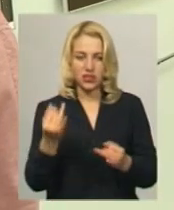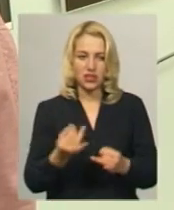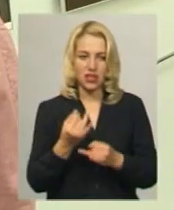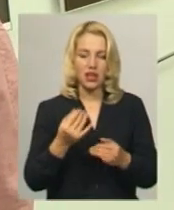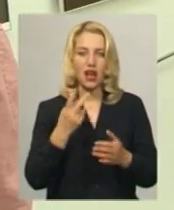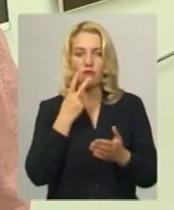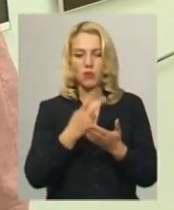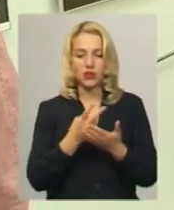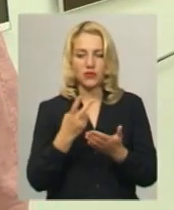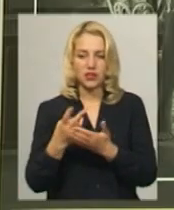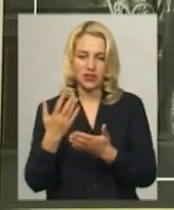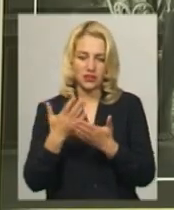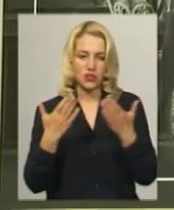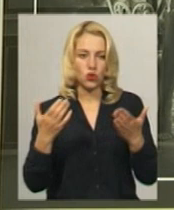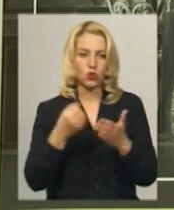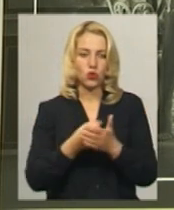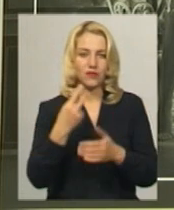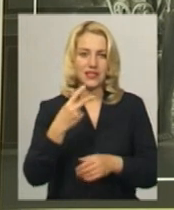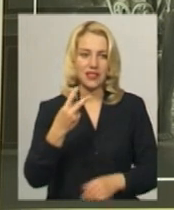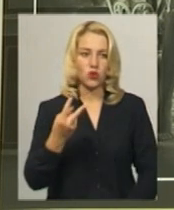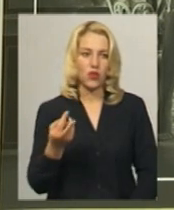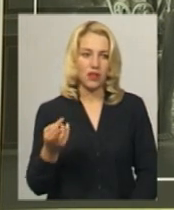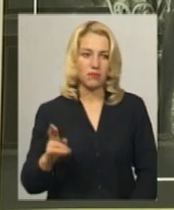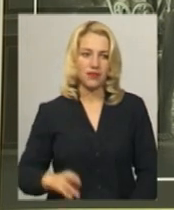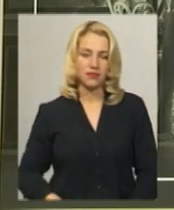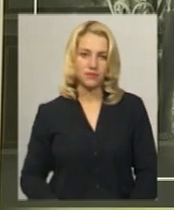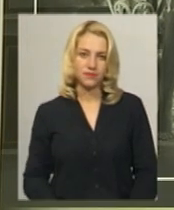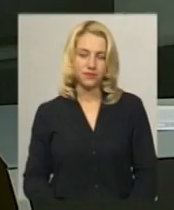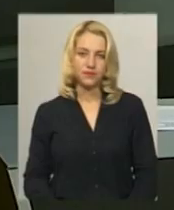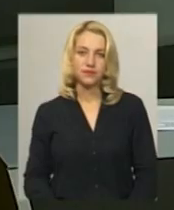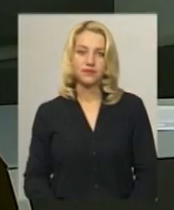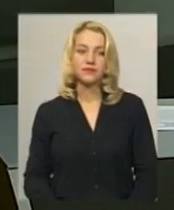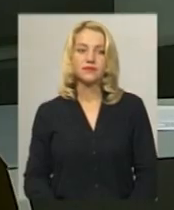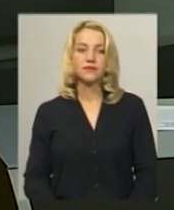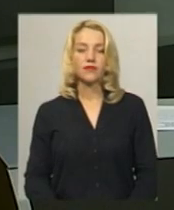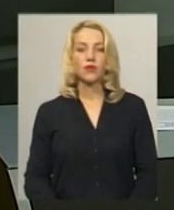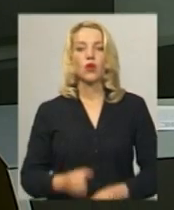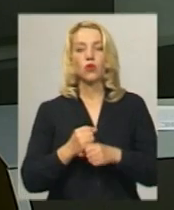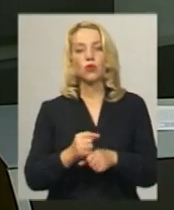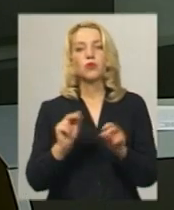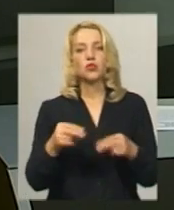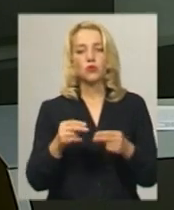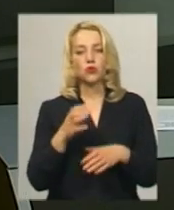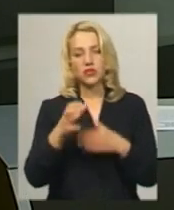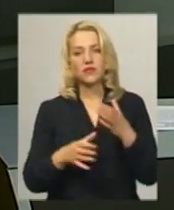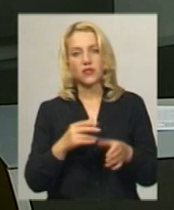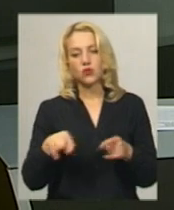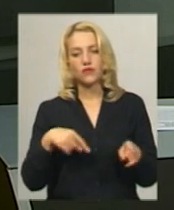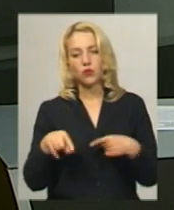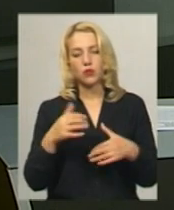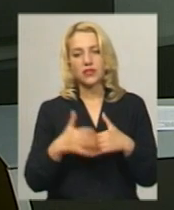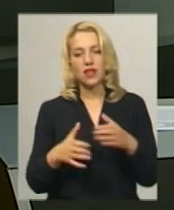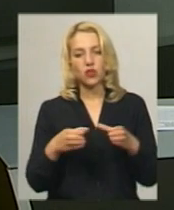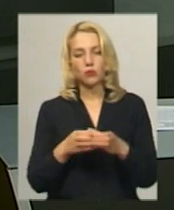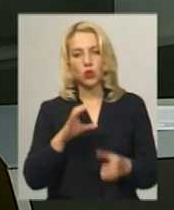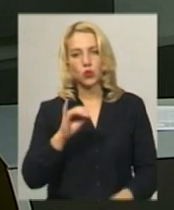28 липня. Тетяна Ворожцова, Дем'ян Цегольник, новини. Кубок чемпіонів світу з футболу серед команд